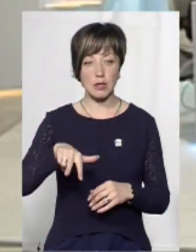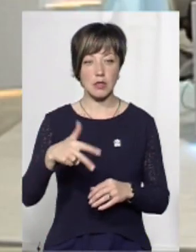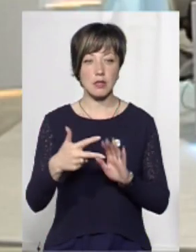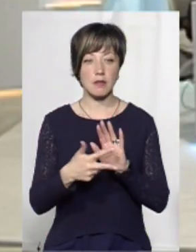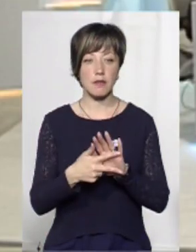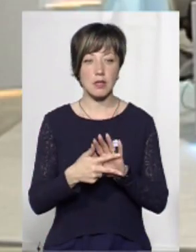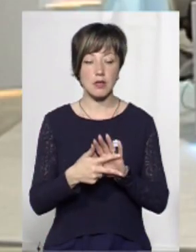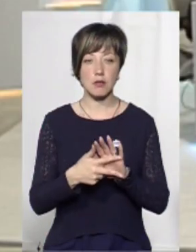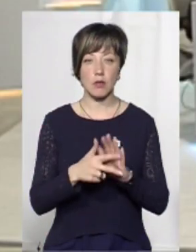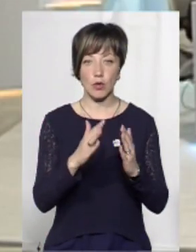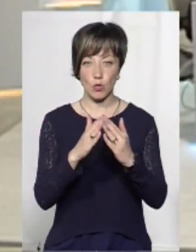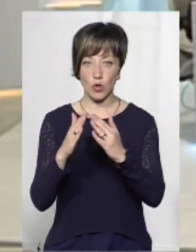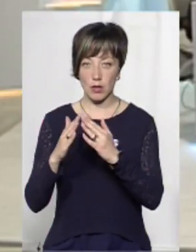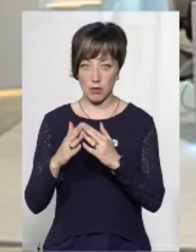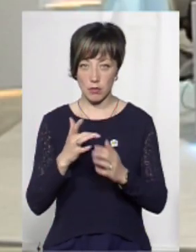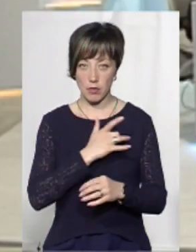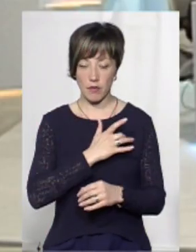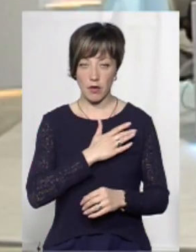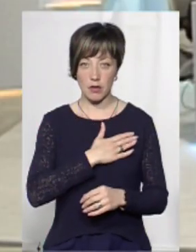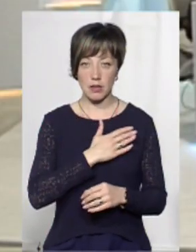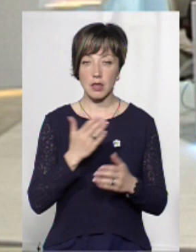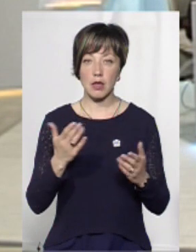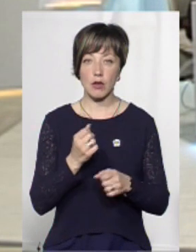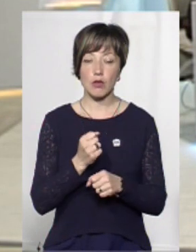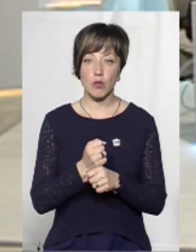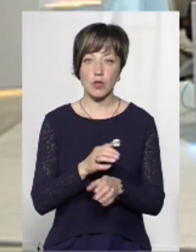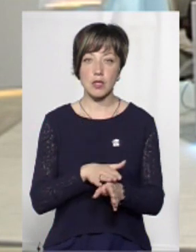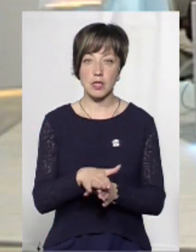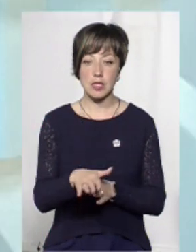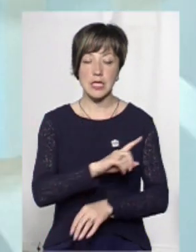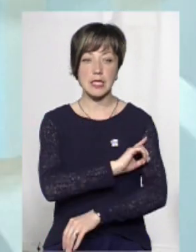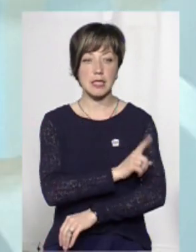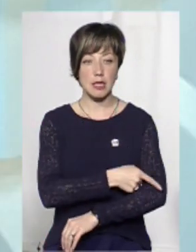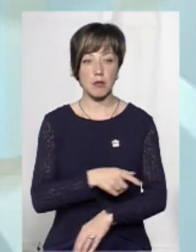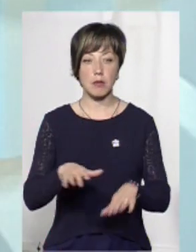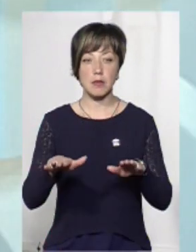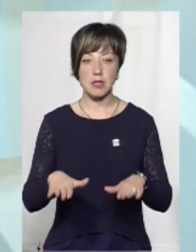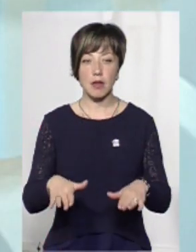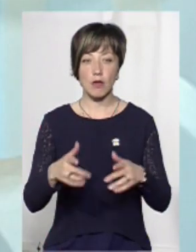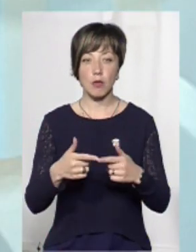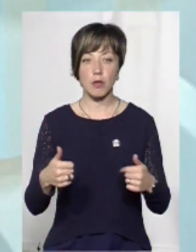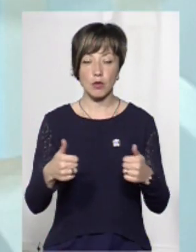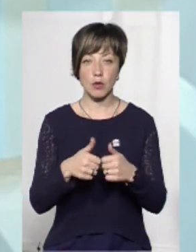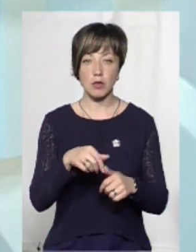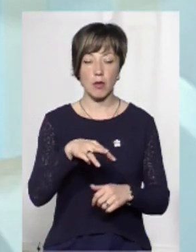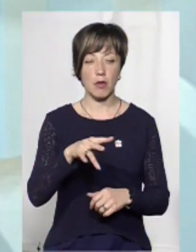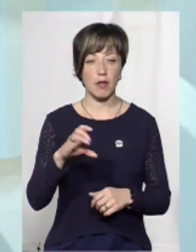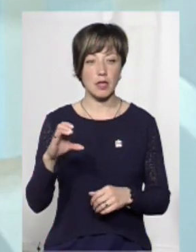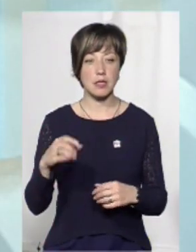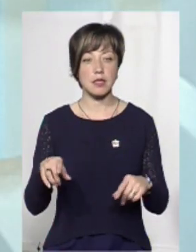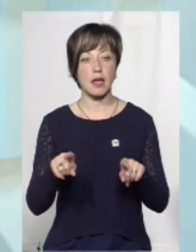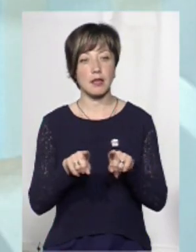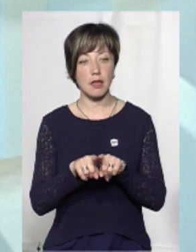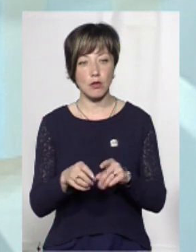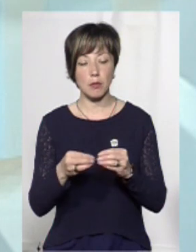домогосподарств, які роботи здійснені силами місцевого підрозділу ДСНС. А